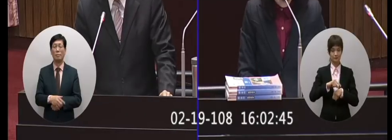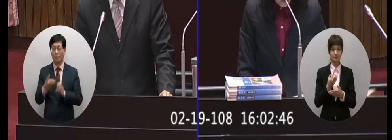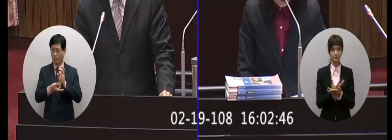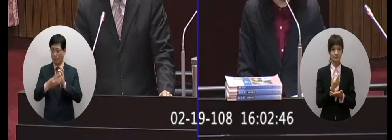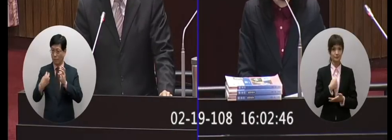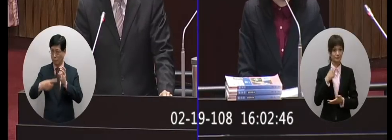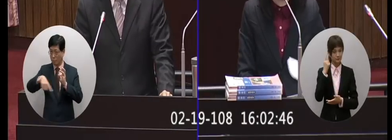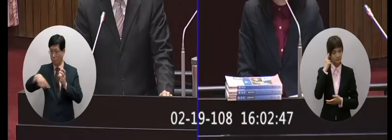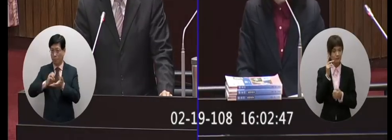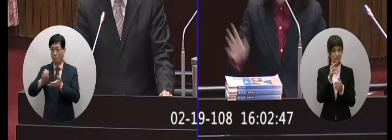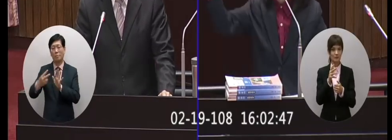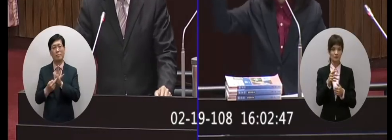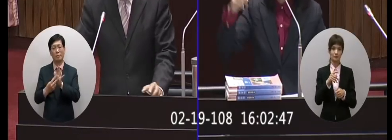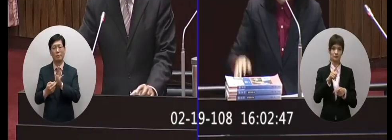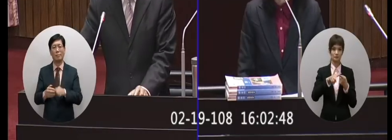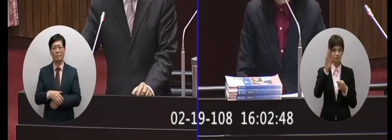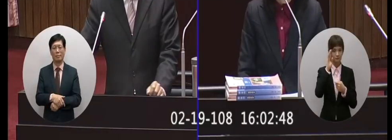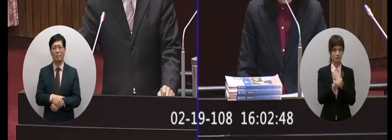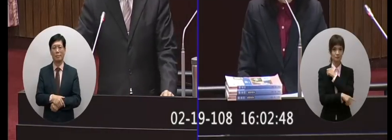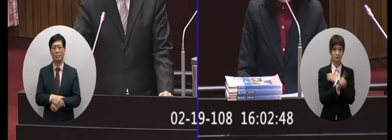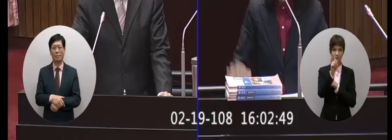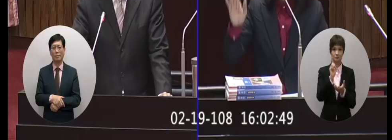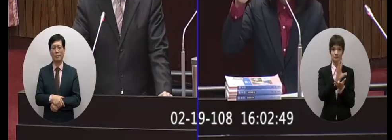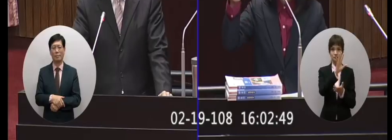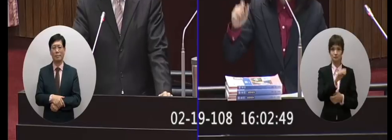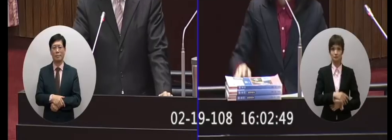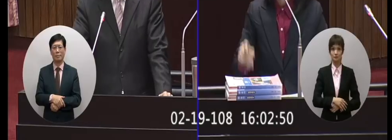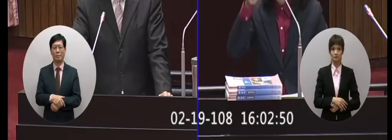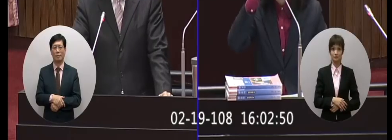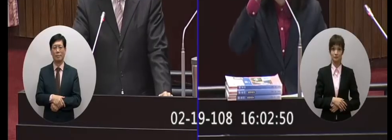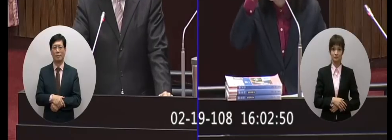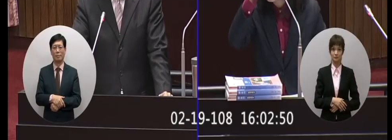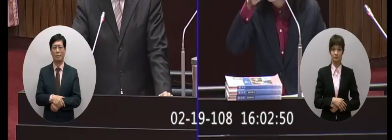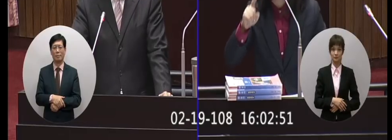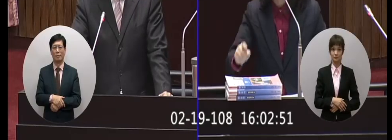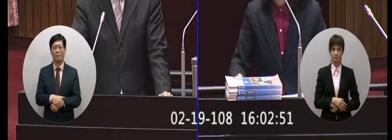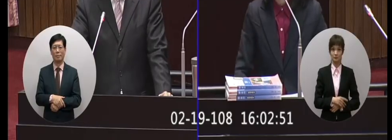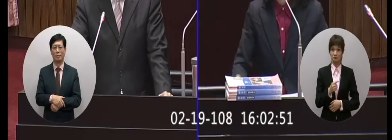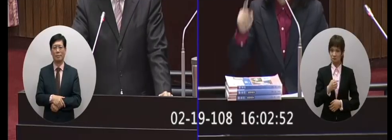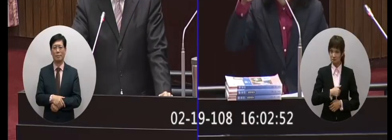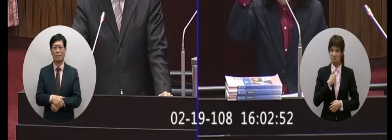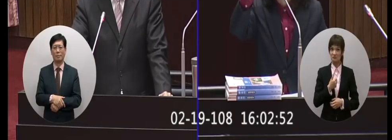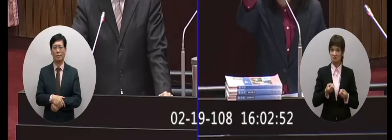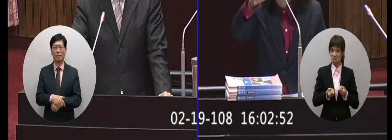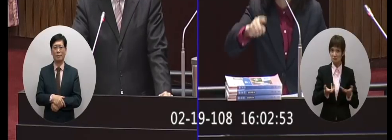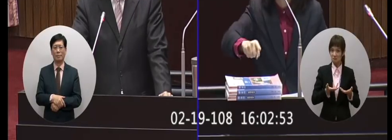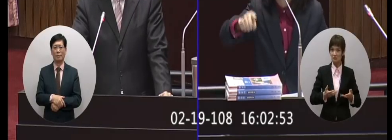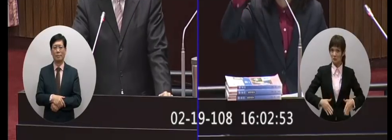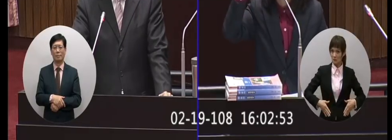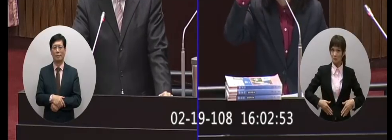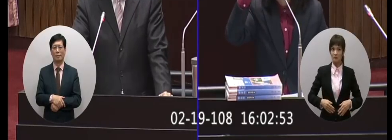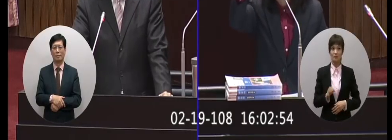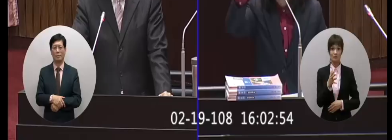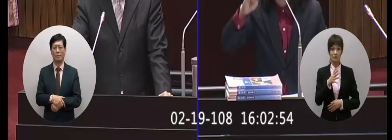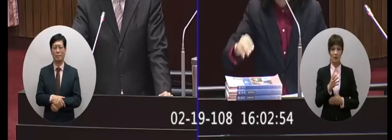的我再跟委員詳說根就已經來不及了最後一頁其實我講的是迫在眉睫的問題因為教科書